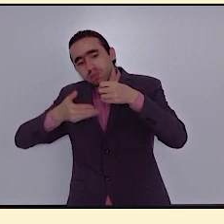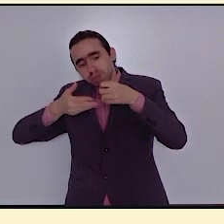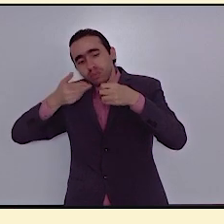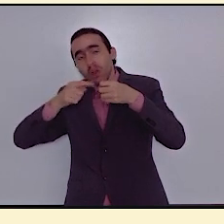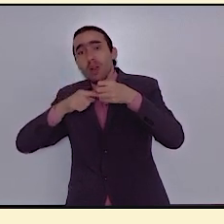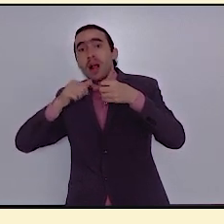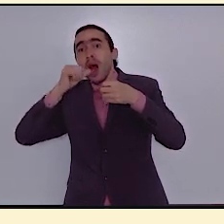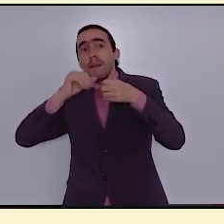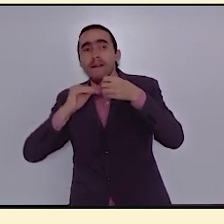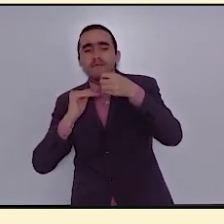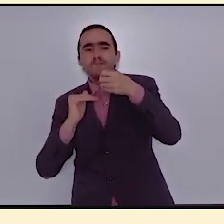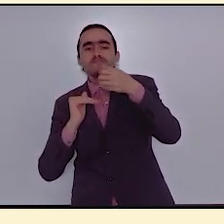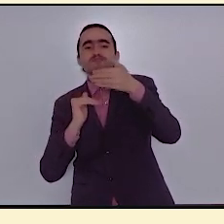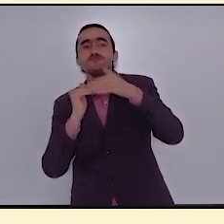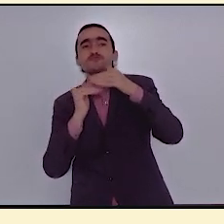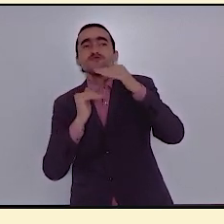الزجاجة